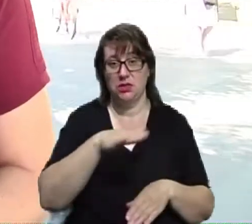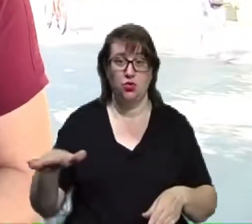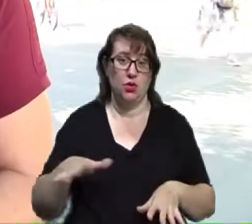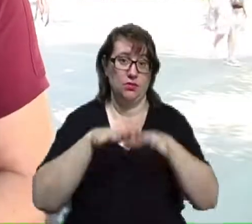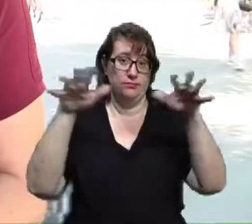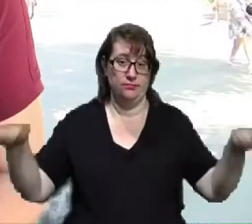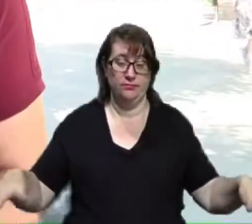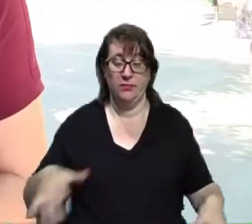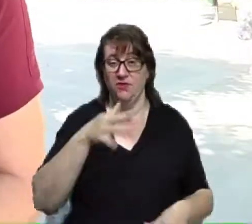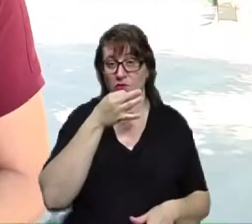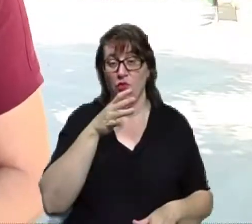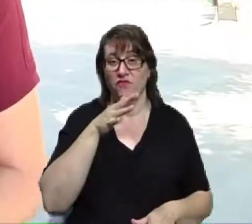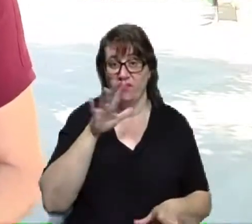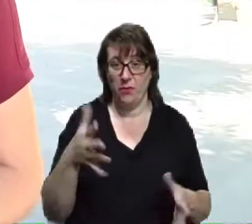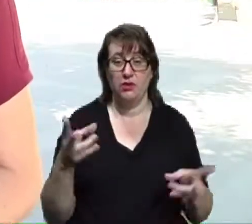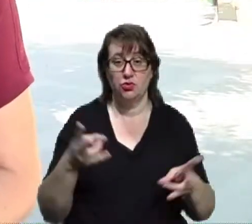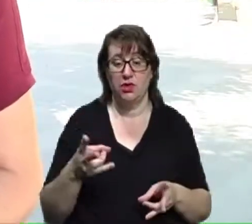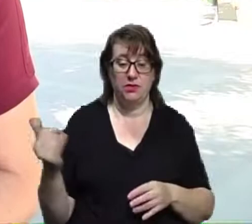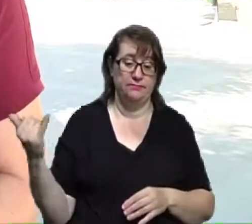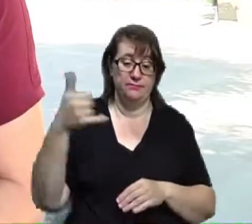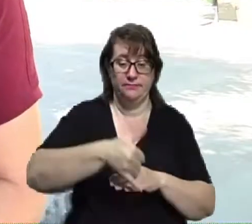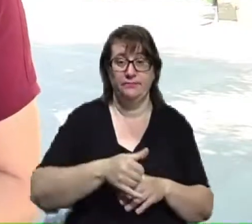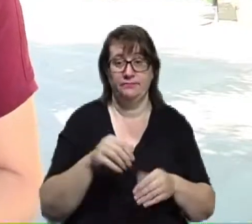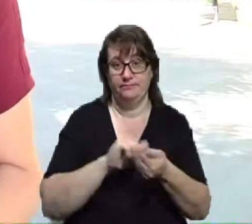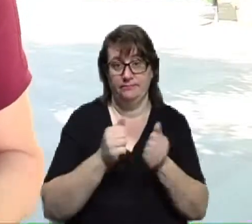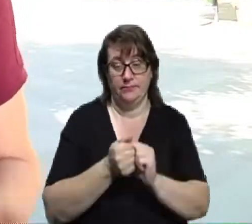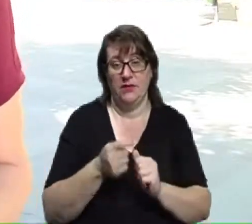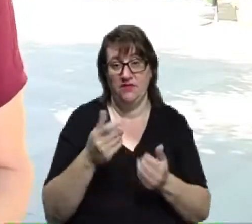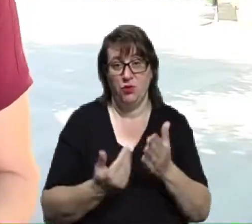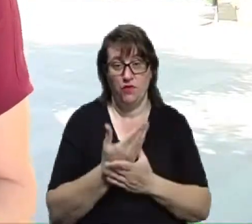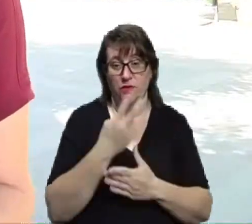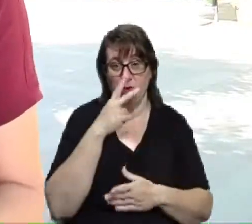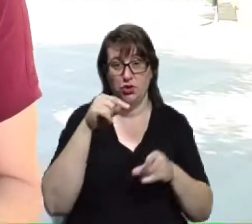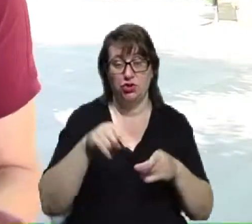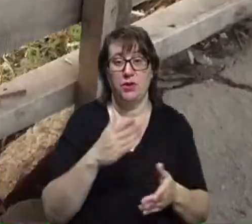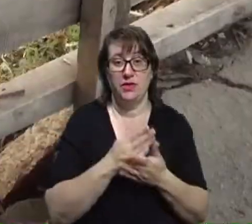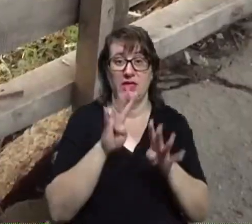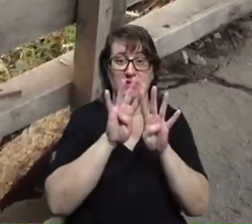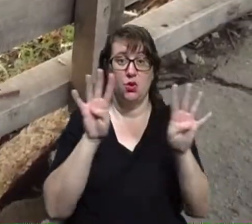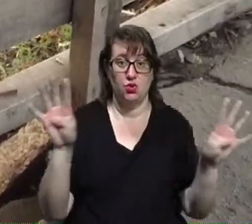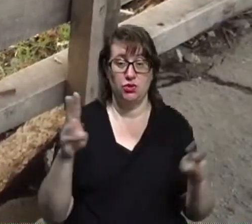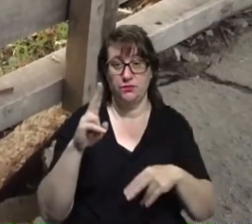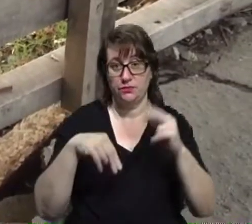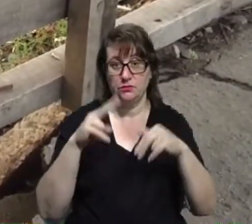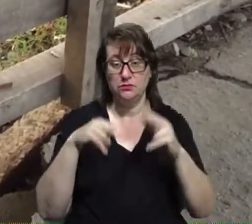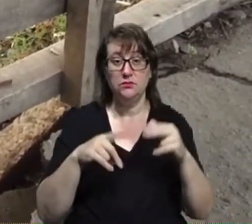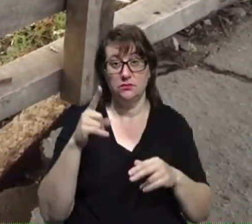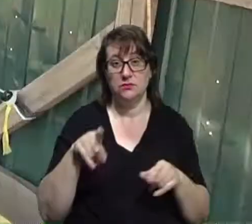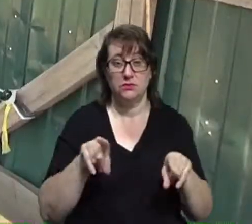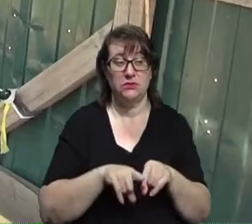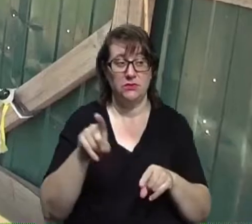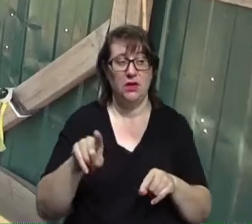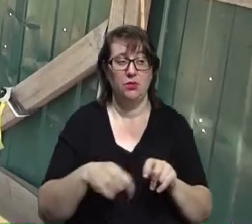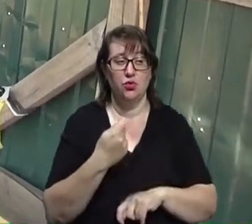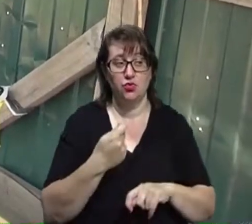В будь-якому випадку його треба підсипати і відновлювати, для того, що ми бачимо, там є і загорожа будівельна, і у них карта порушена, благоустрій